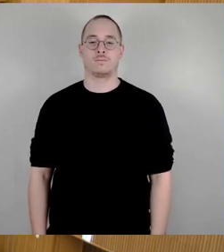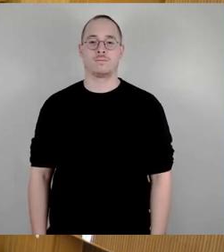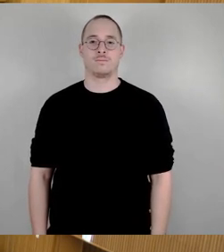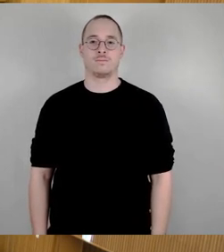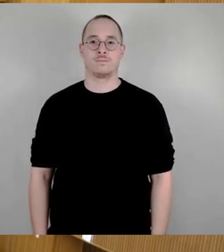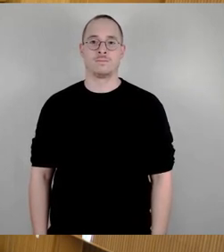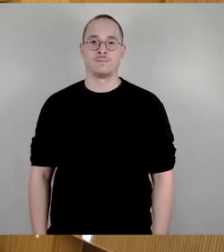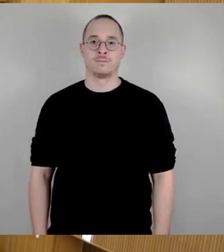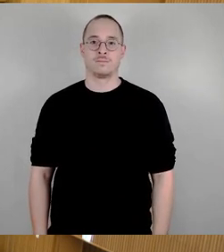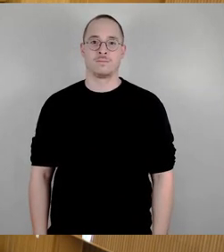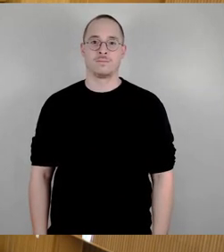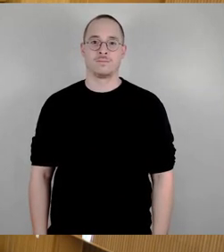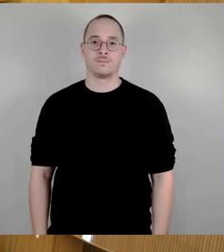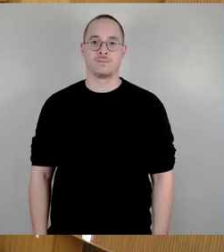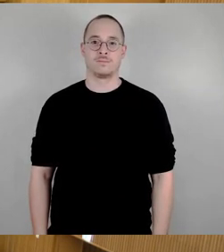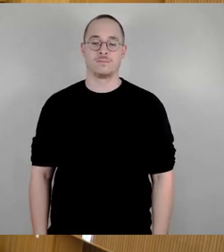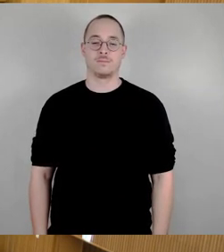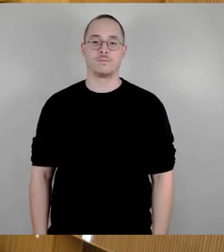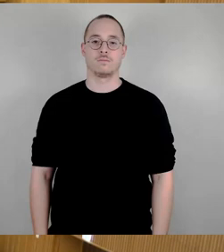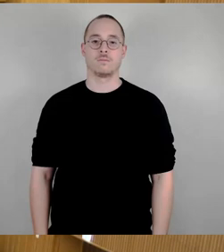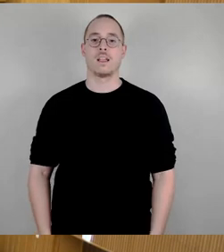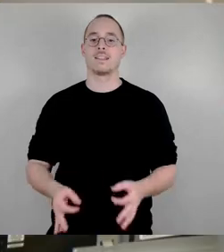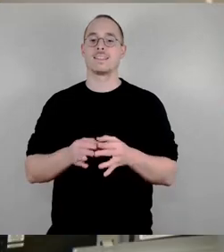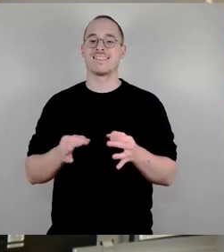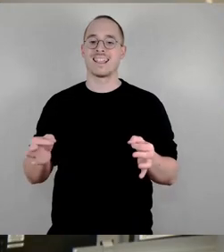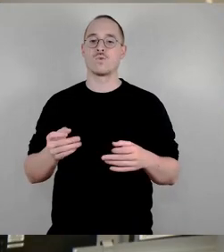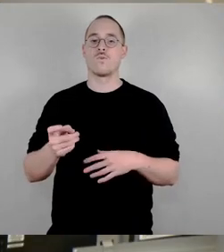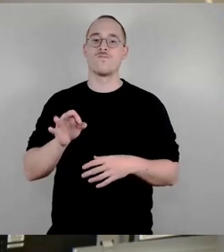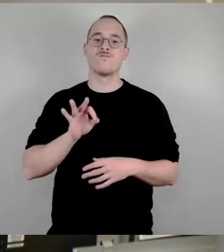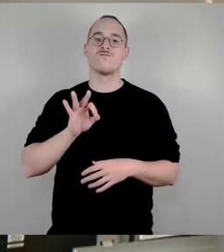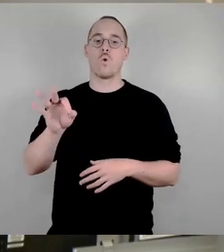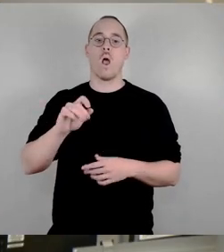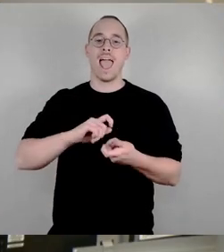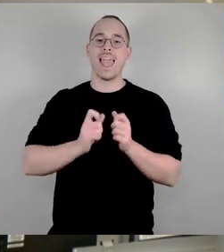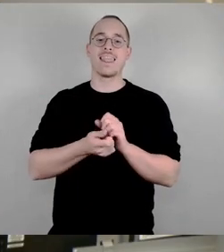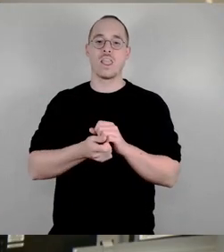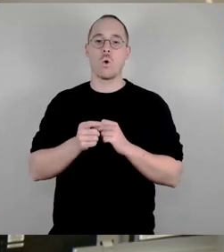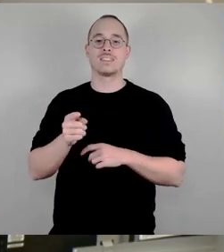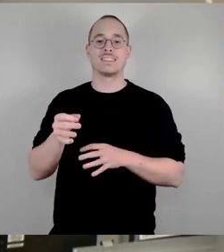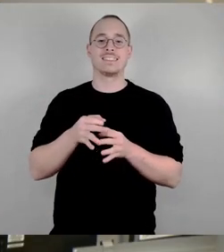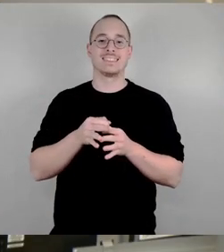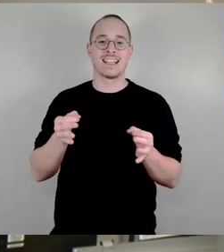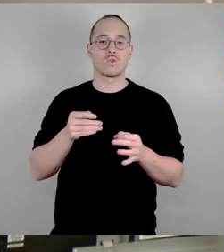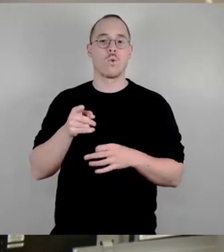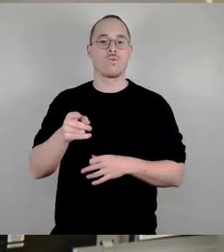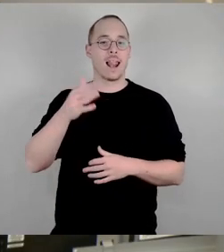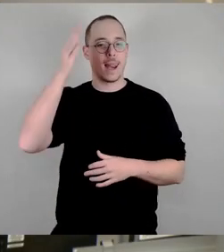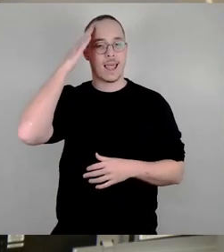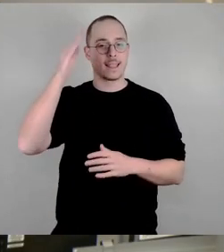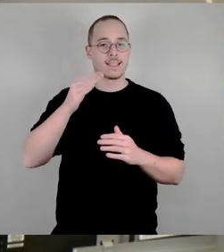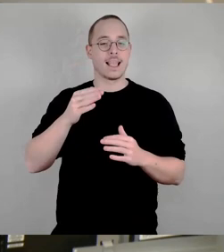Satzung zur Änderung der Satzung der Landeshauptstadt Dresden über die Ausübung von Straßenkunst.